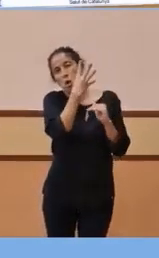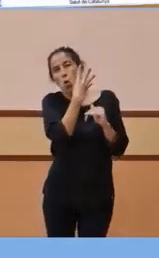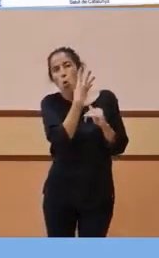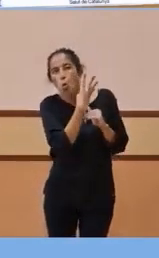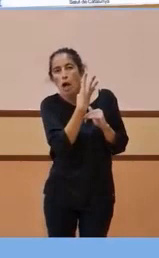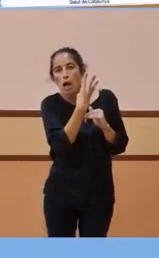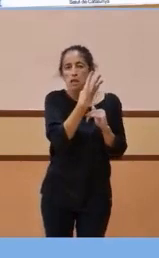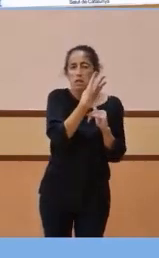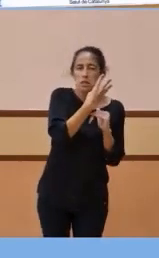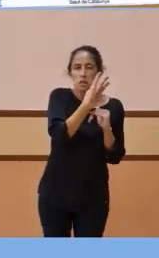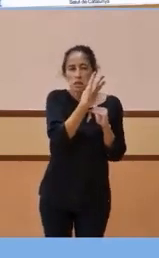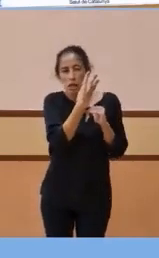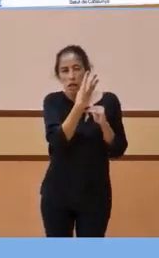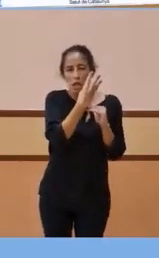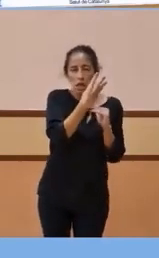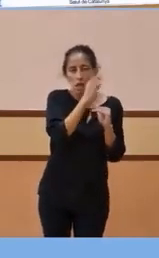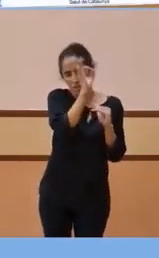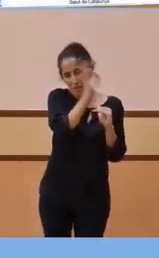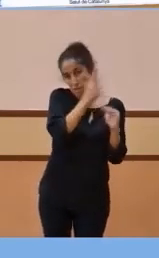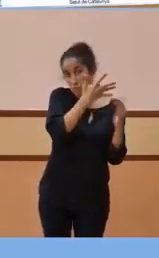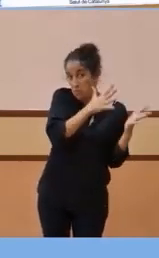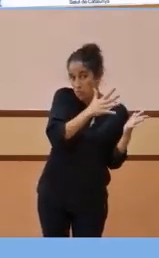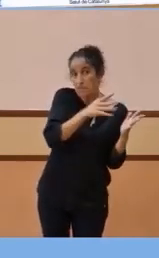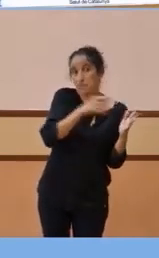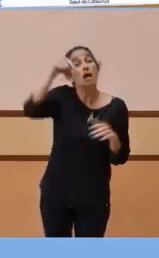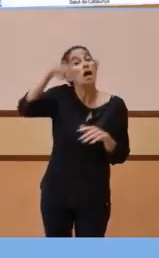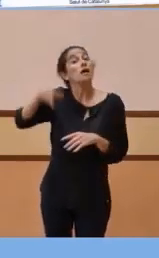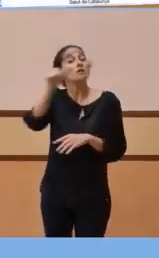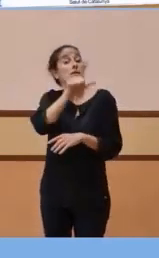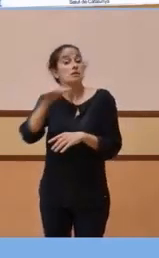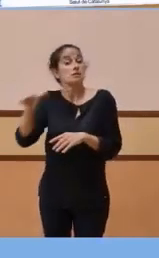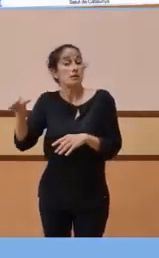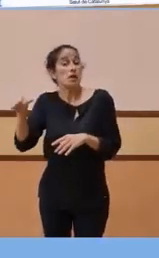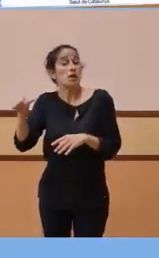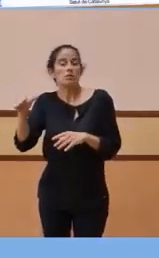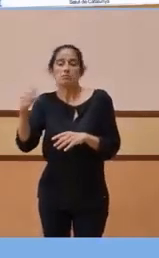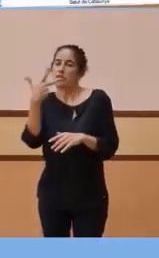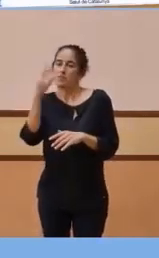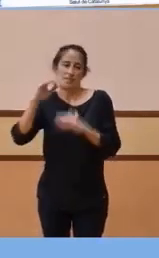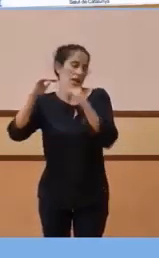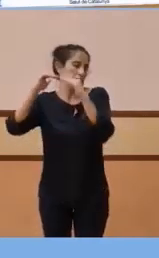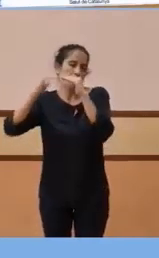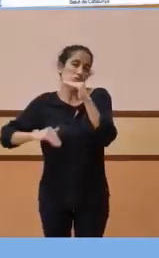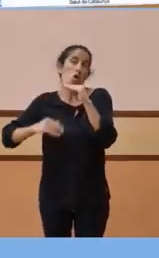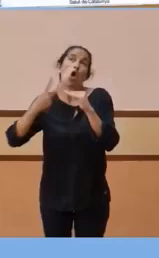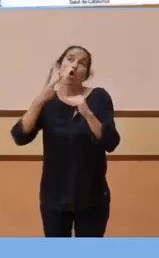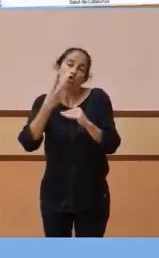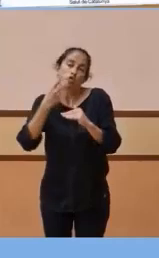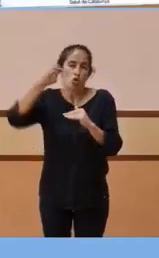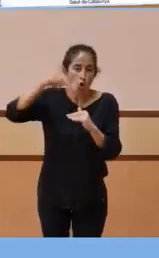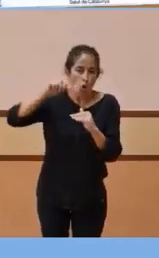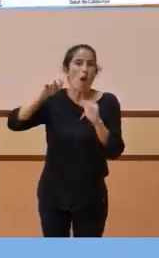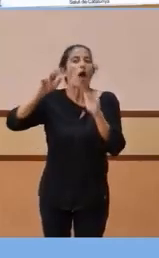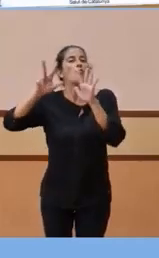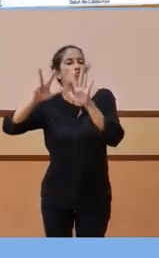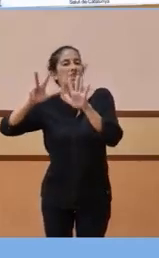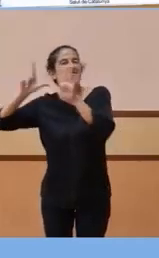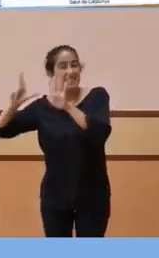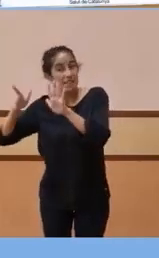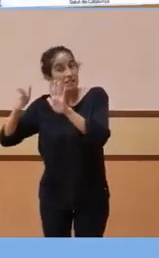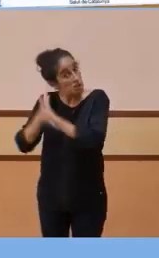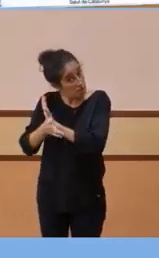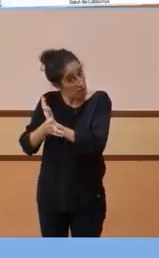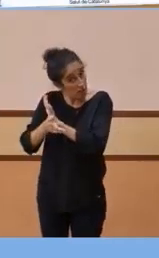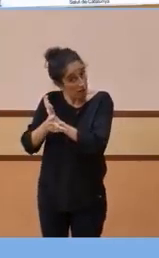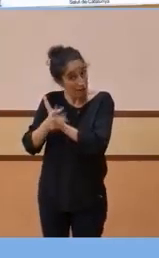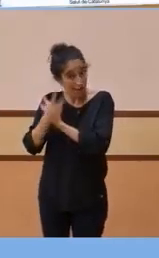i un 4 i escaig per cent, i ara aquesta setmana estem per sota del 3%, un 2,87% de les visites que s'atenen a